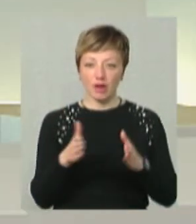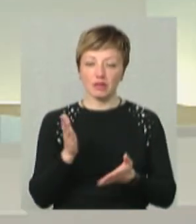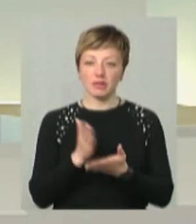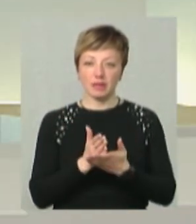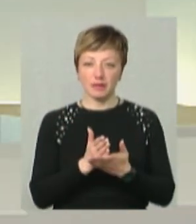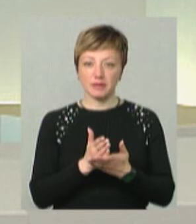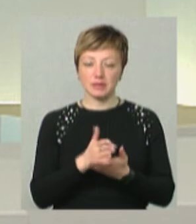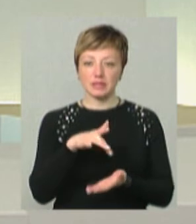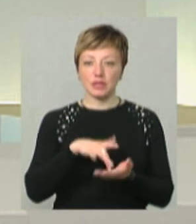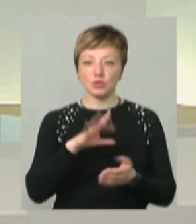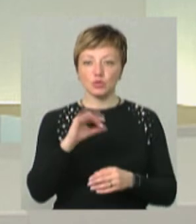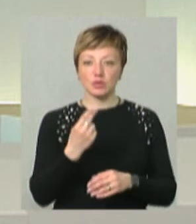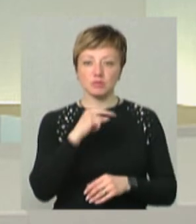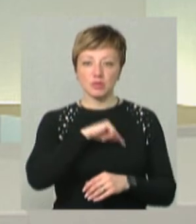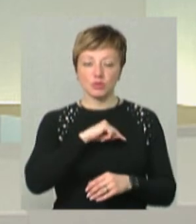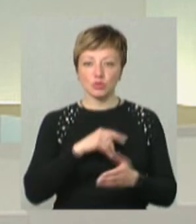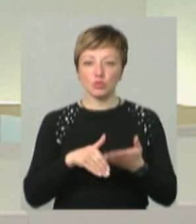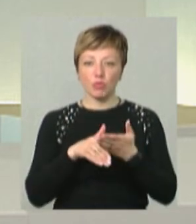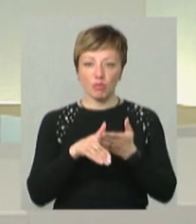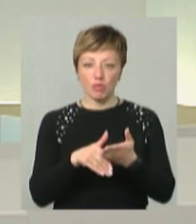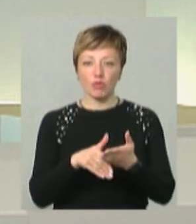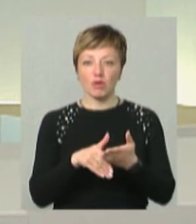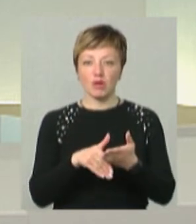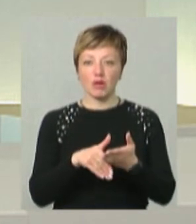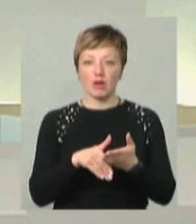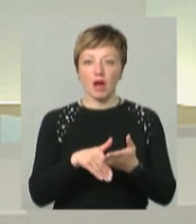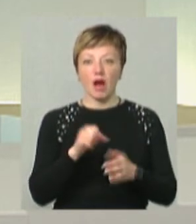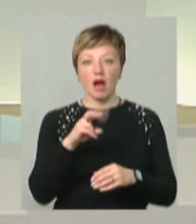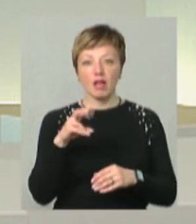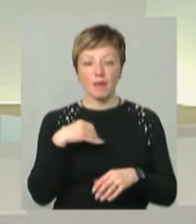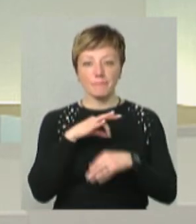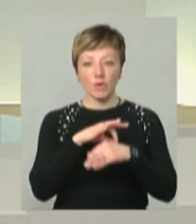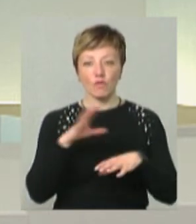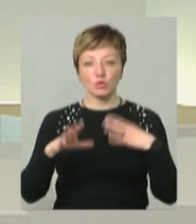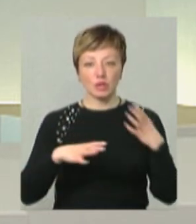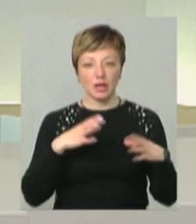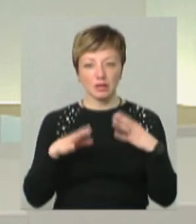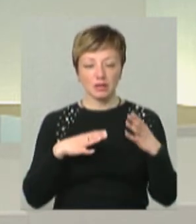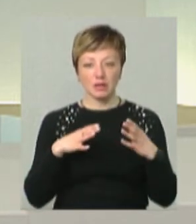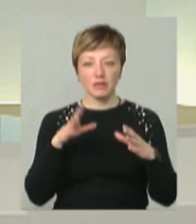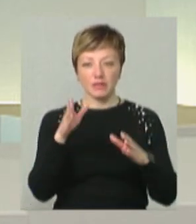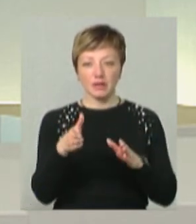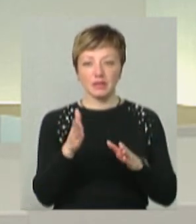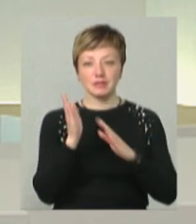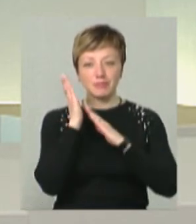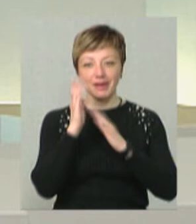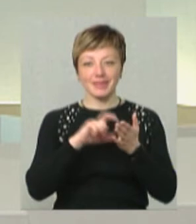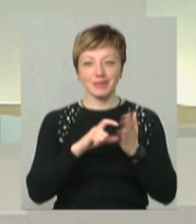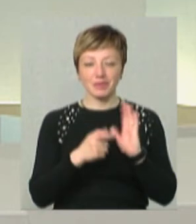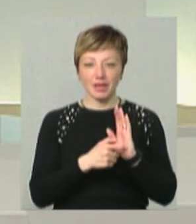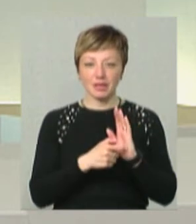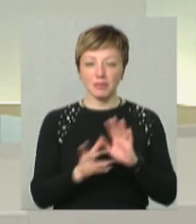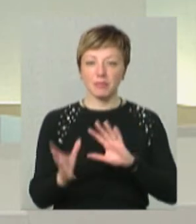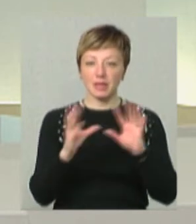центр соціально-психологічної допомоги, він в центрі міста, але я провожу тренінги в їхній спальній кімнаті, де